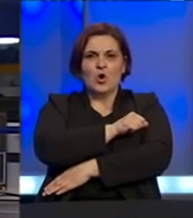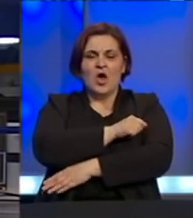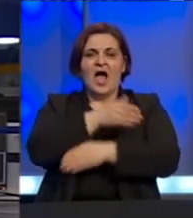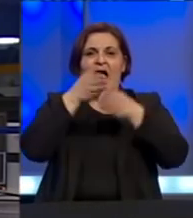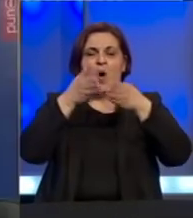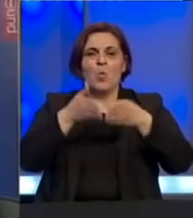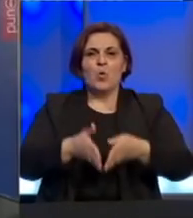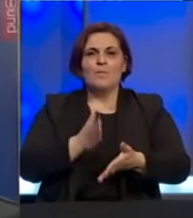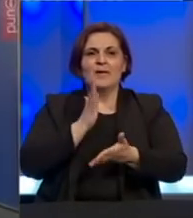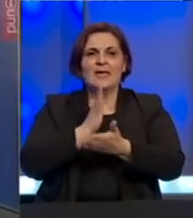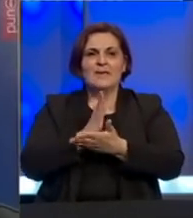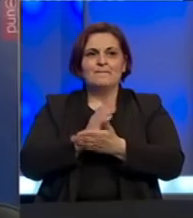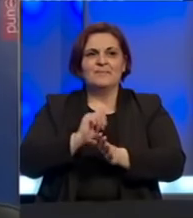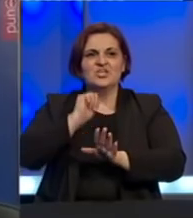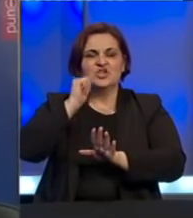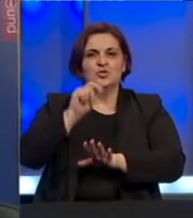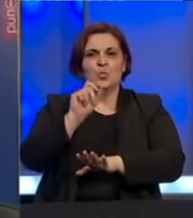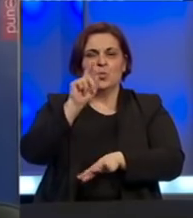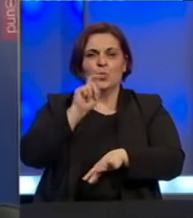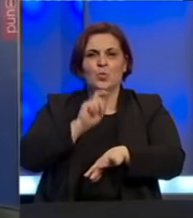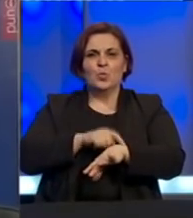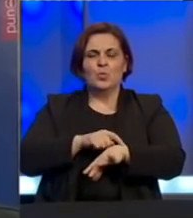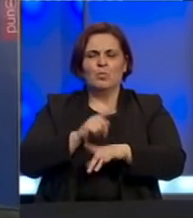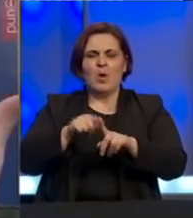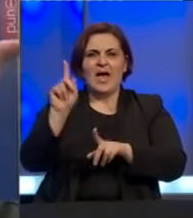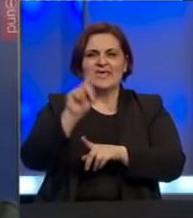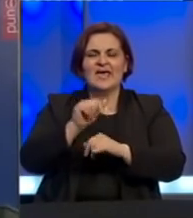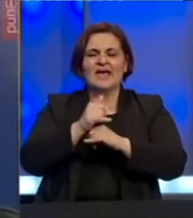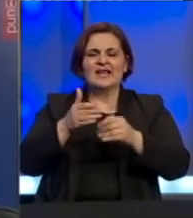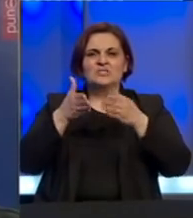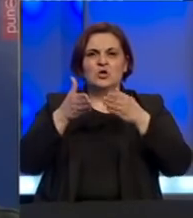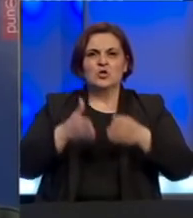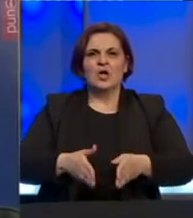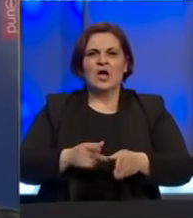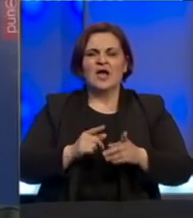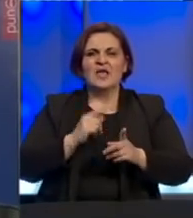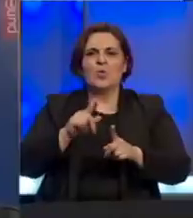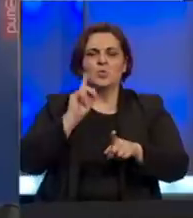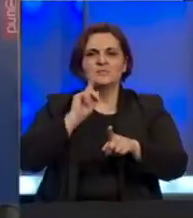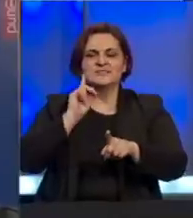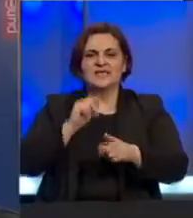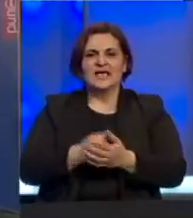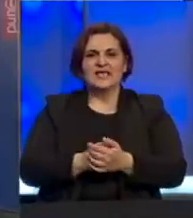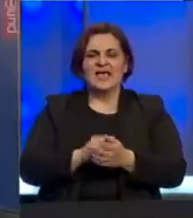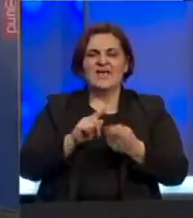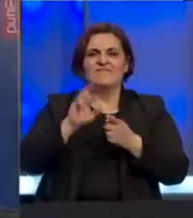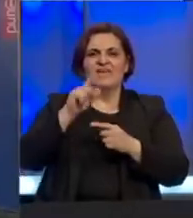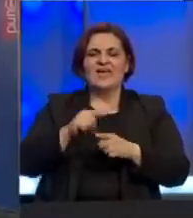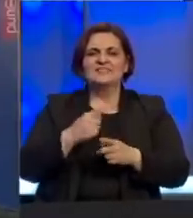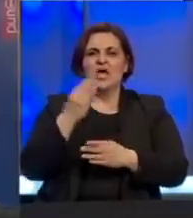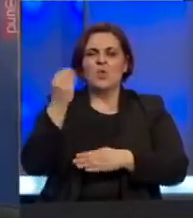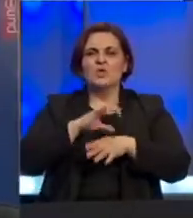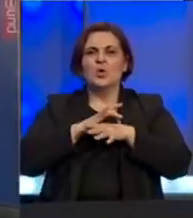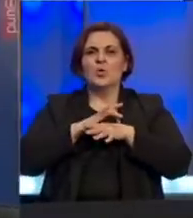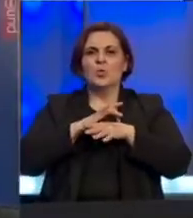dženaza i ukop bit će obavljeni sutra u 12 sati i 30 minuta na gradskom groblju Prašnice u Zenici Fejzić je bio umjetnički